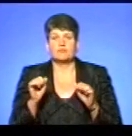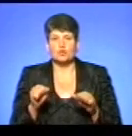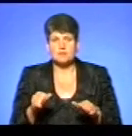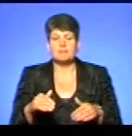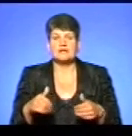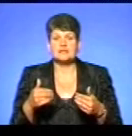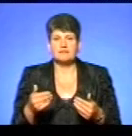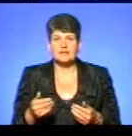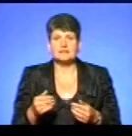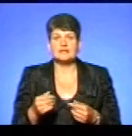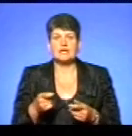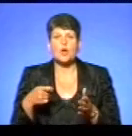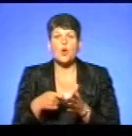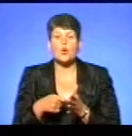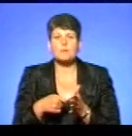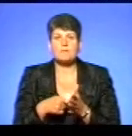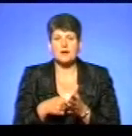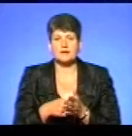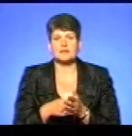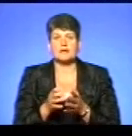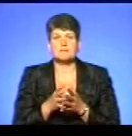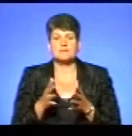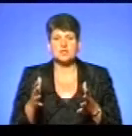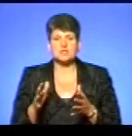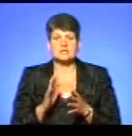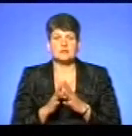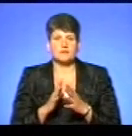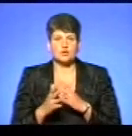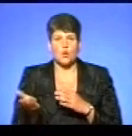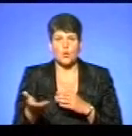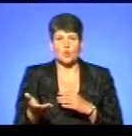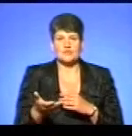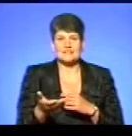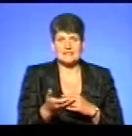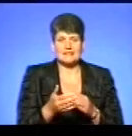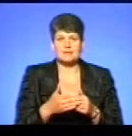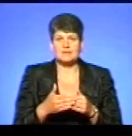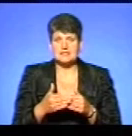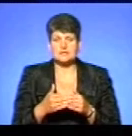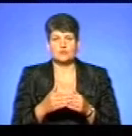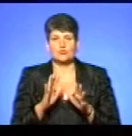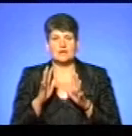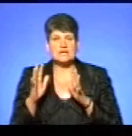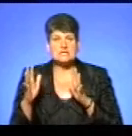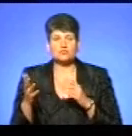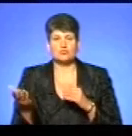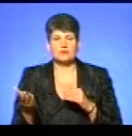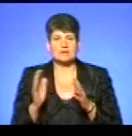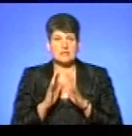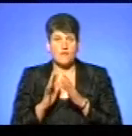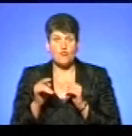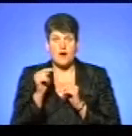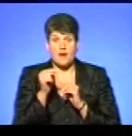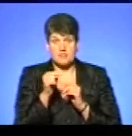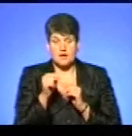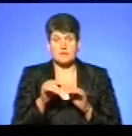передаватися і через корми, яким чином, саме більше, через траву. Якщо, наприклад, косити десь поблизу дісубих угідь траву, а там